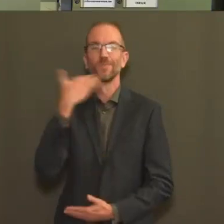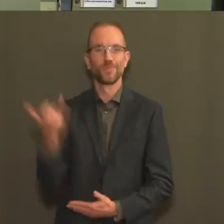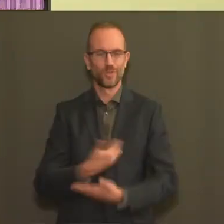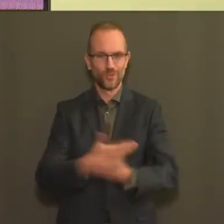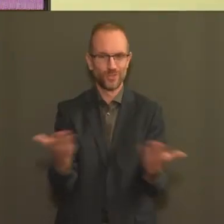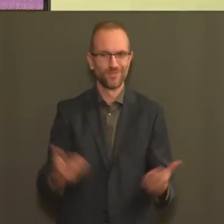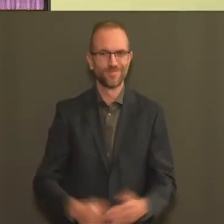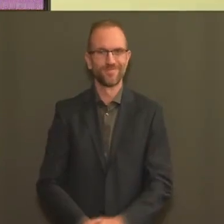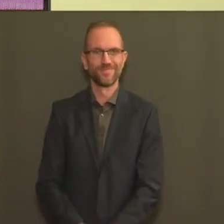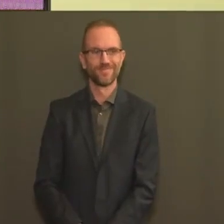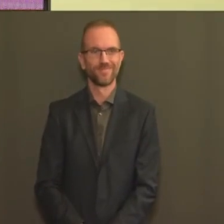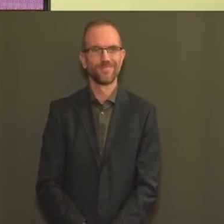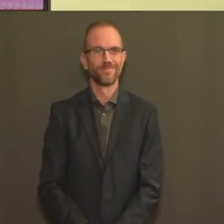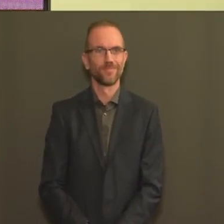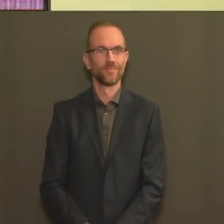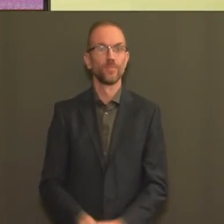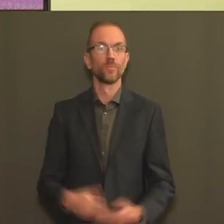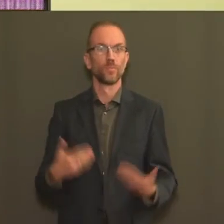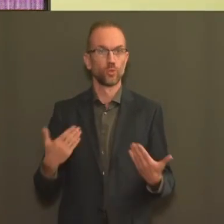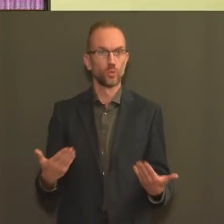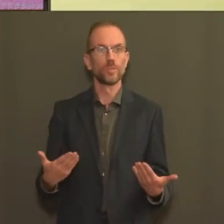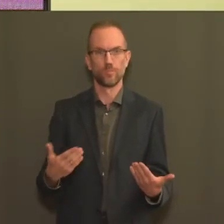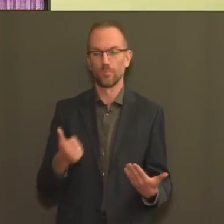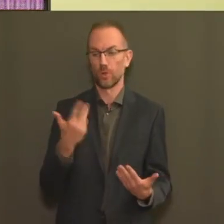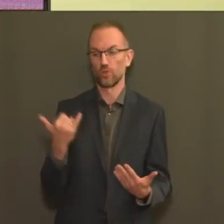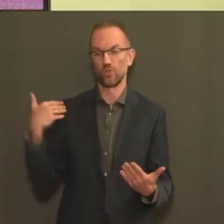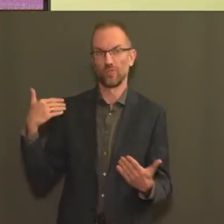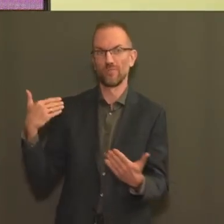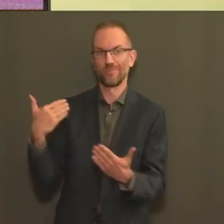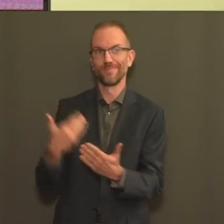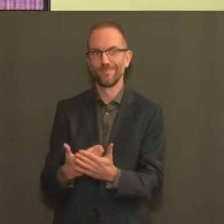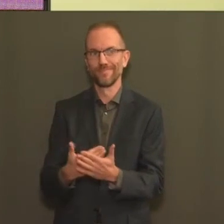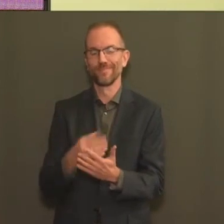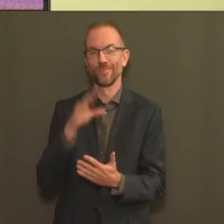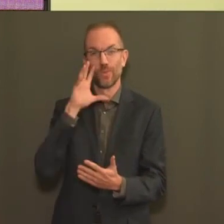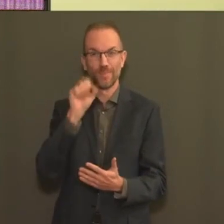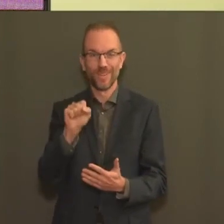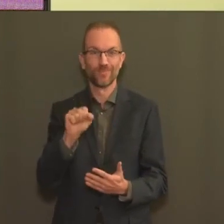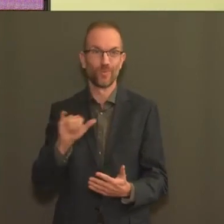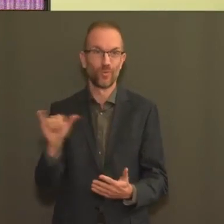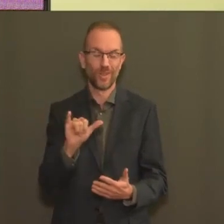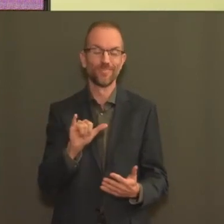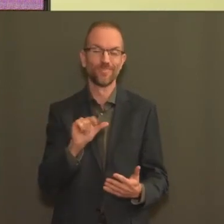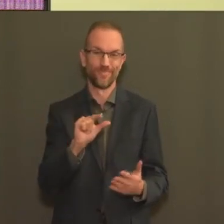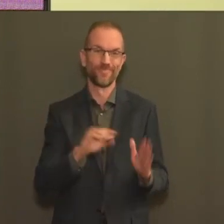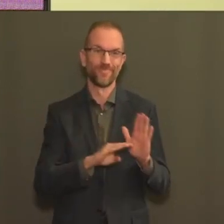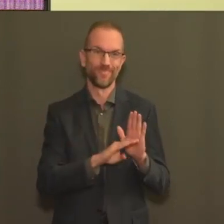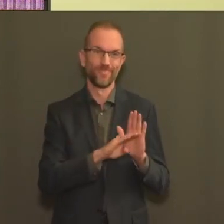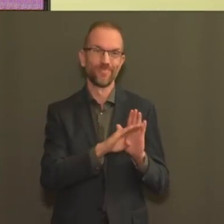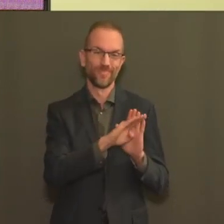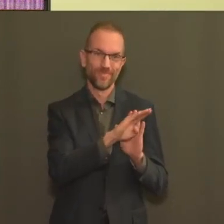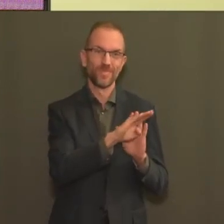Alors actuellement, depuis quelques jours, nous avons une tendance à la hausse des contaminations et des hospitalisations